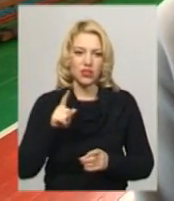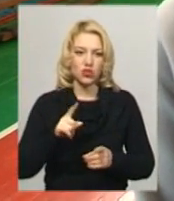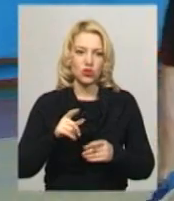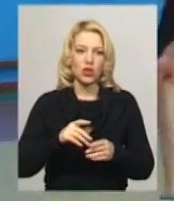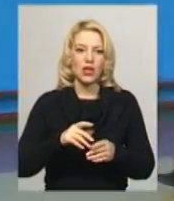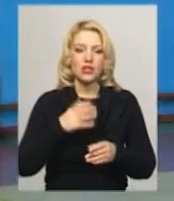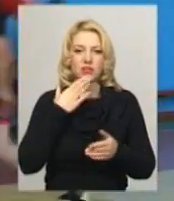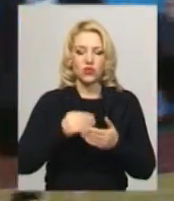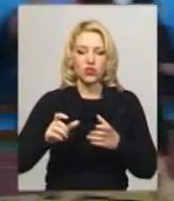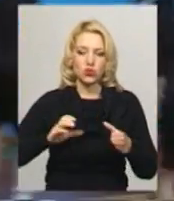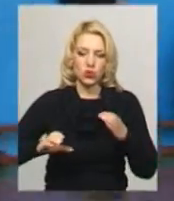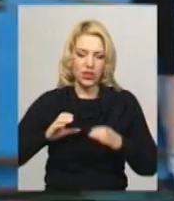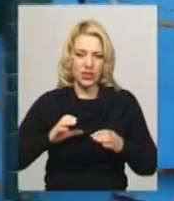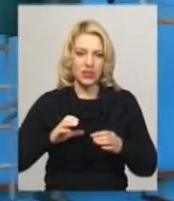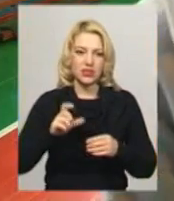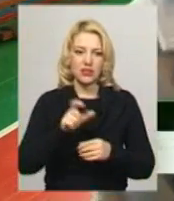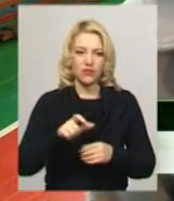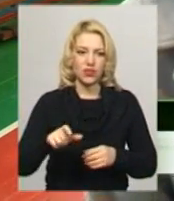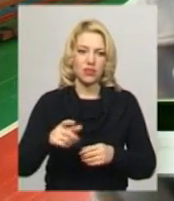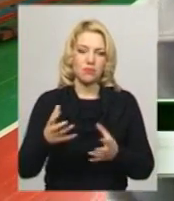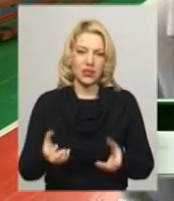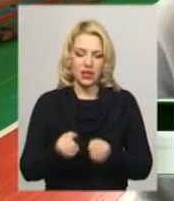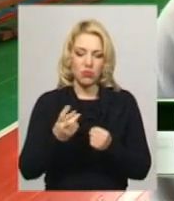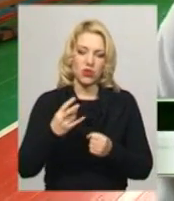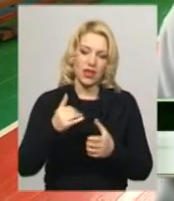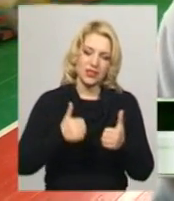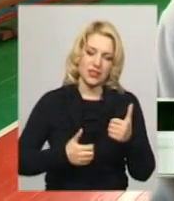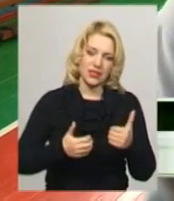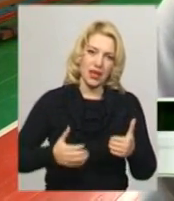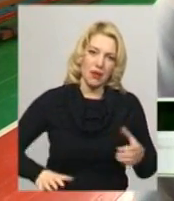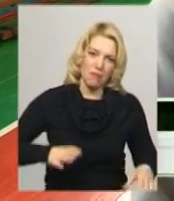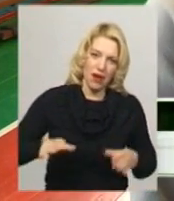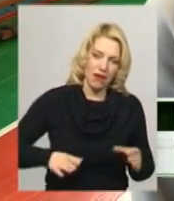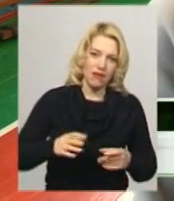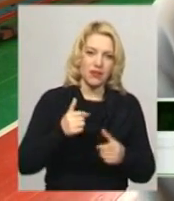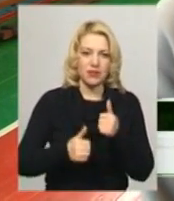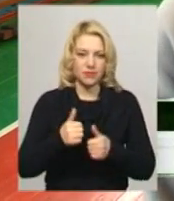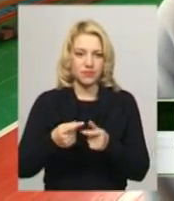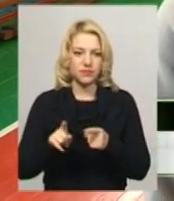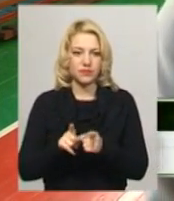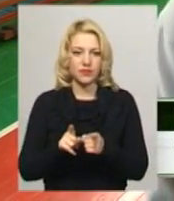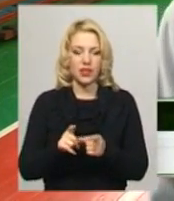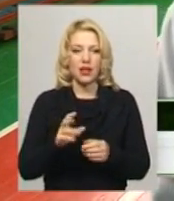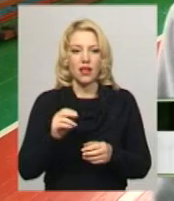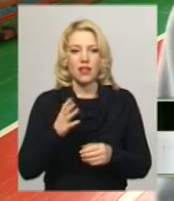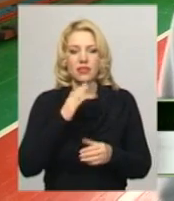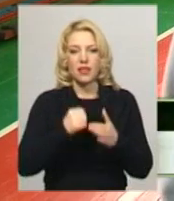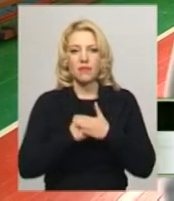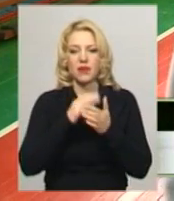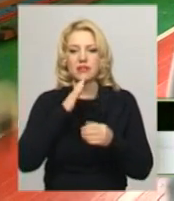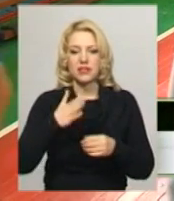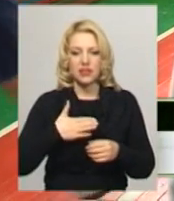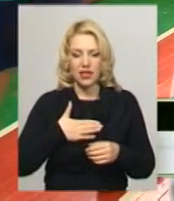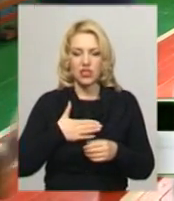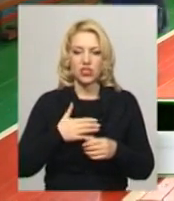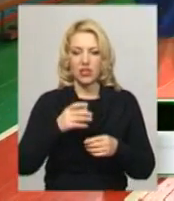студентів і на тренуваннях, і на змаганнях. Про підготовку нам трошки складно говорити, тому що зараз на базі нашої академії відбуваються ремонтні